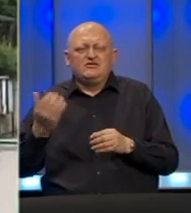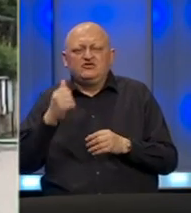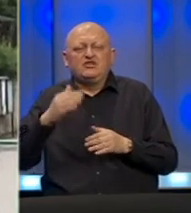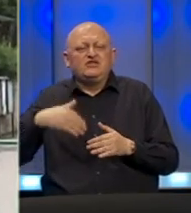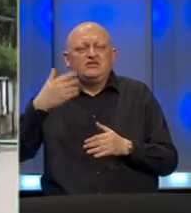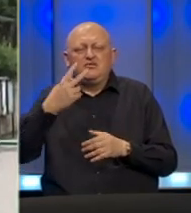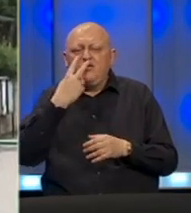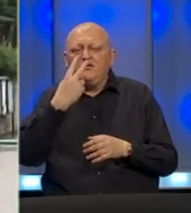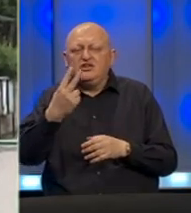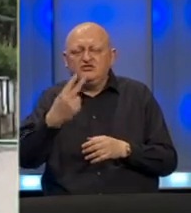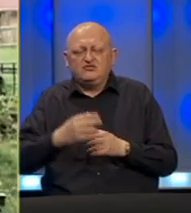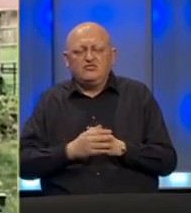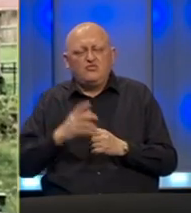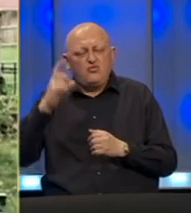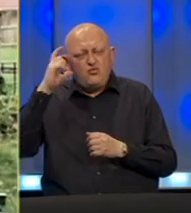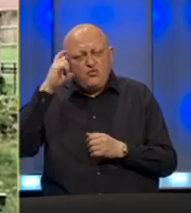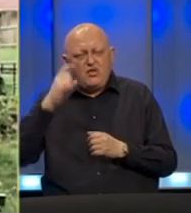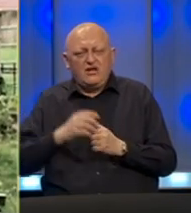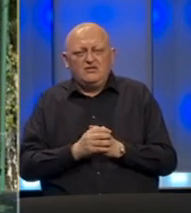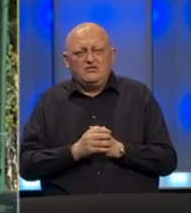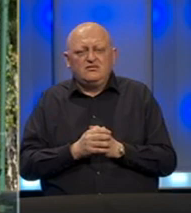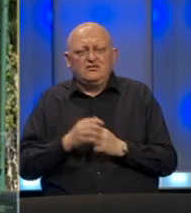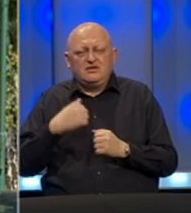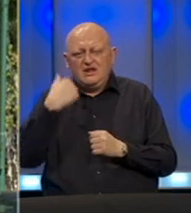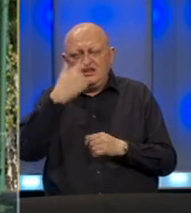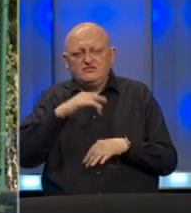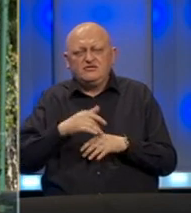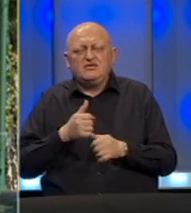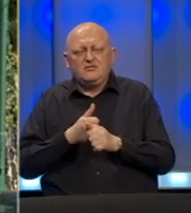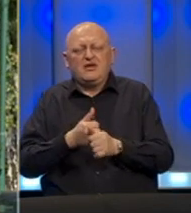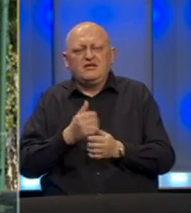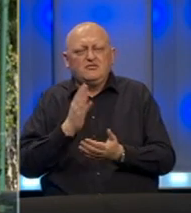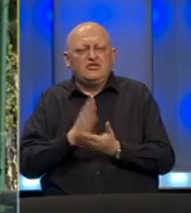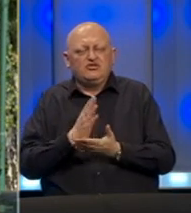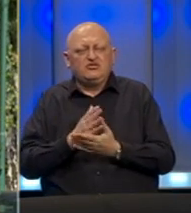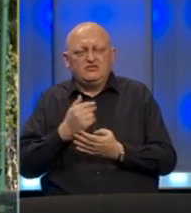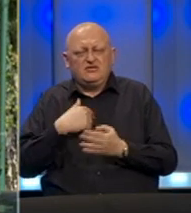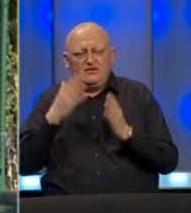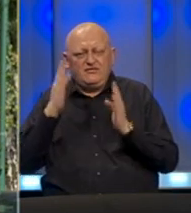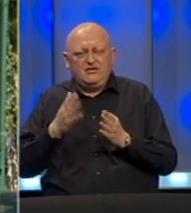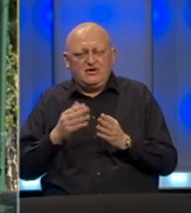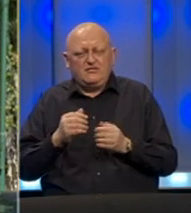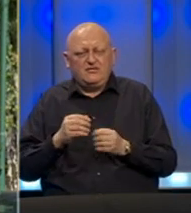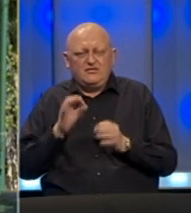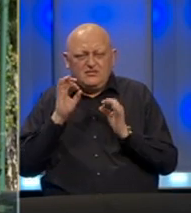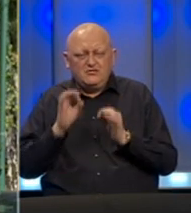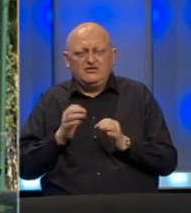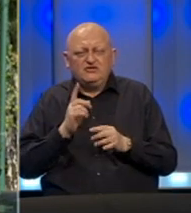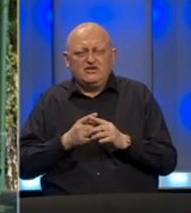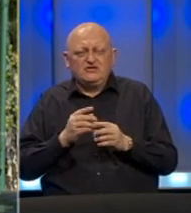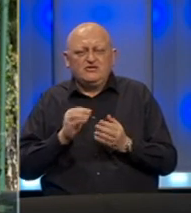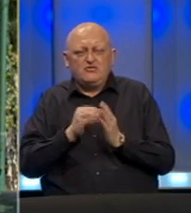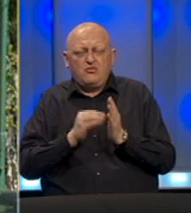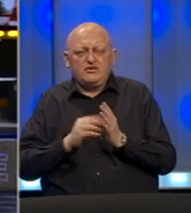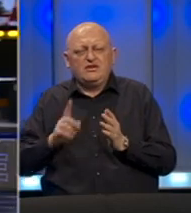će dalje da bude, vidjet ćemo. Uglavnom, dakle, na tlicu smo mjesta i pratimo dešavanja i verujem da ćemo imati preciznije i više